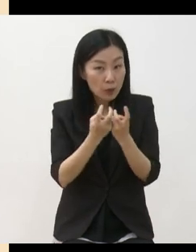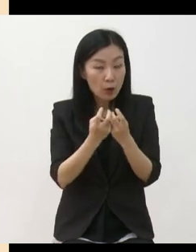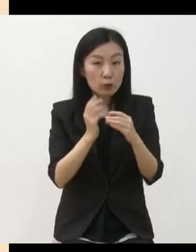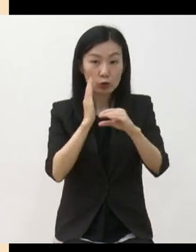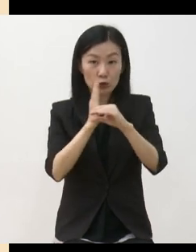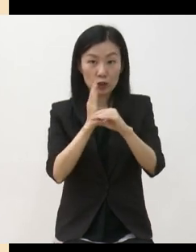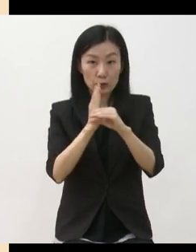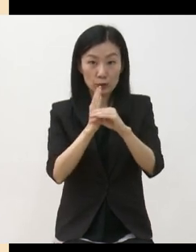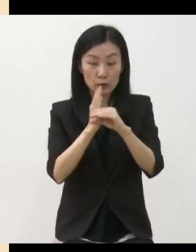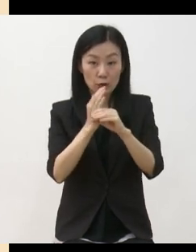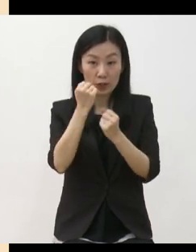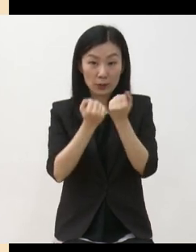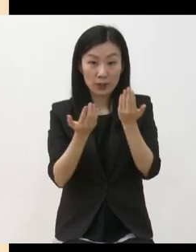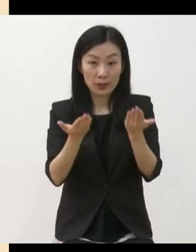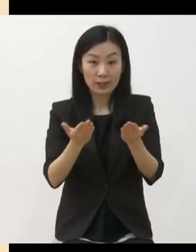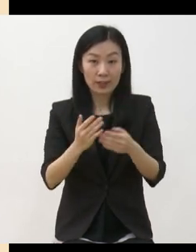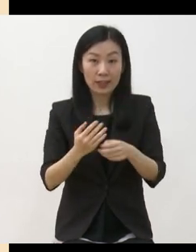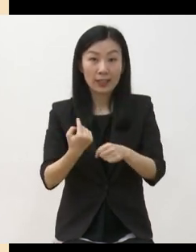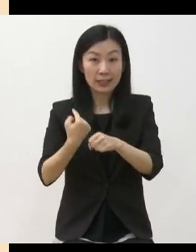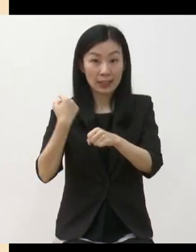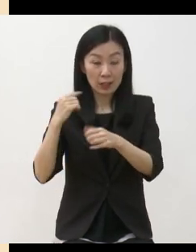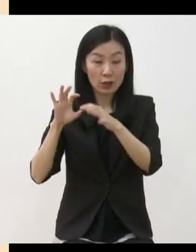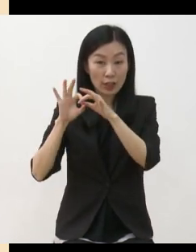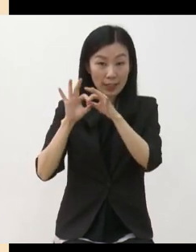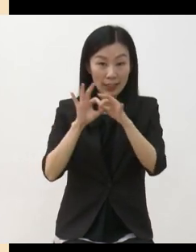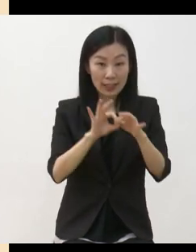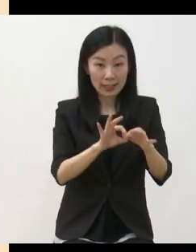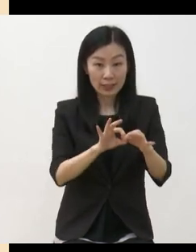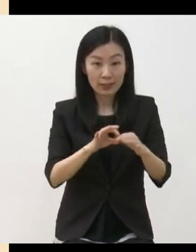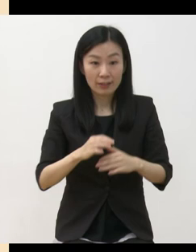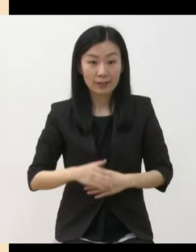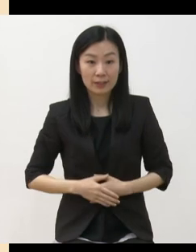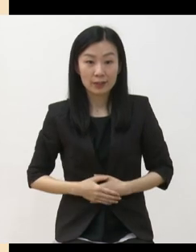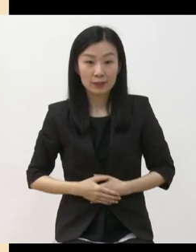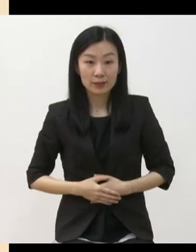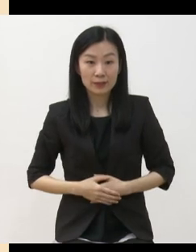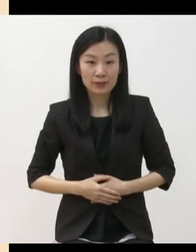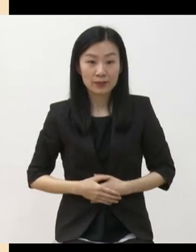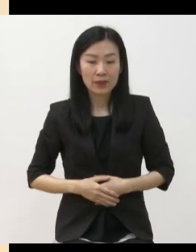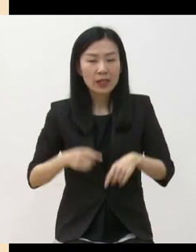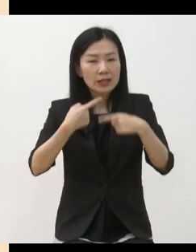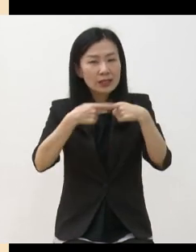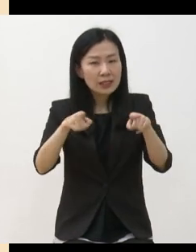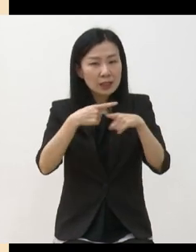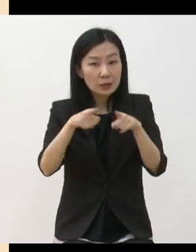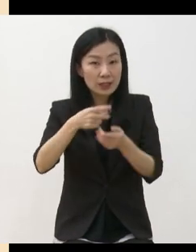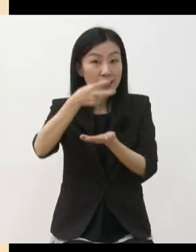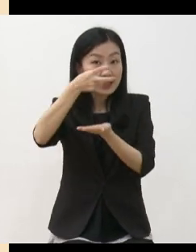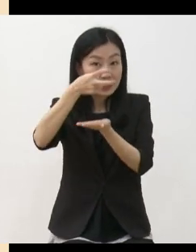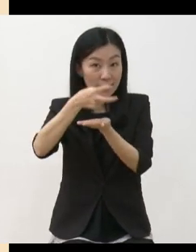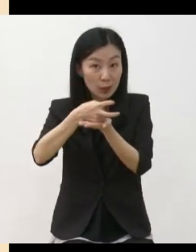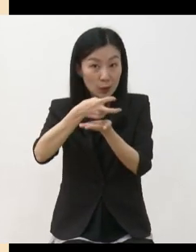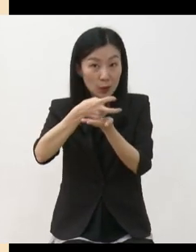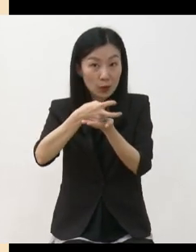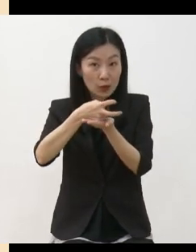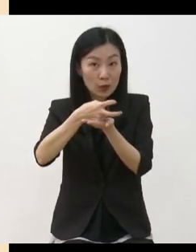지난해에 이어서 지원과 심의제도를 계속 간소화하고